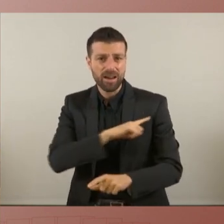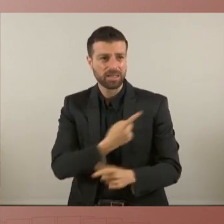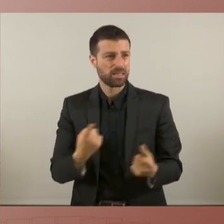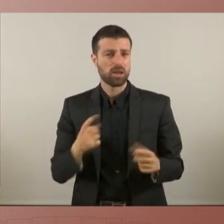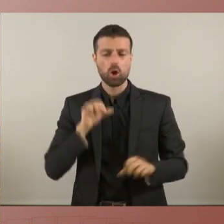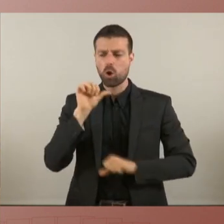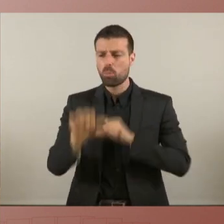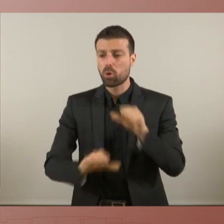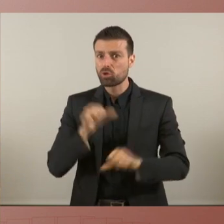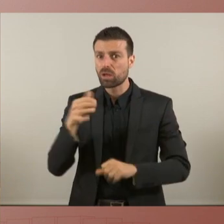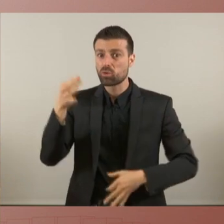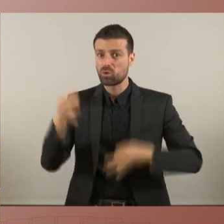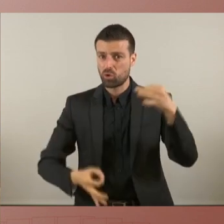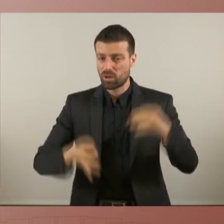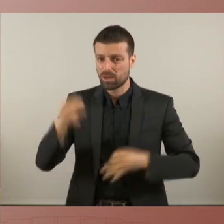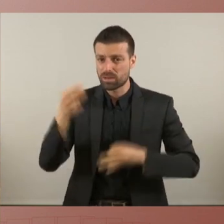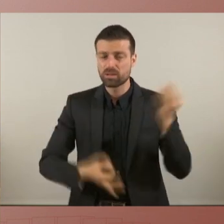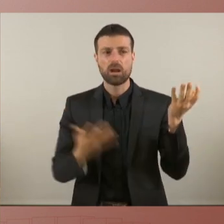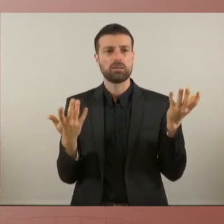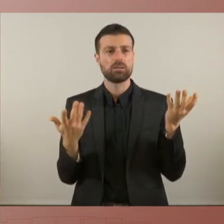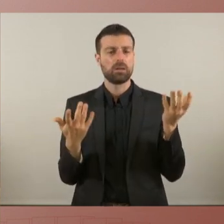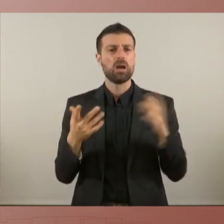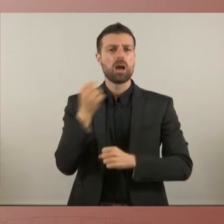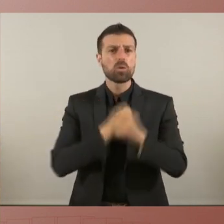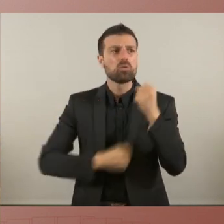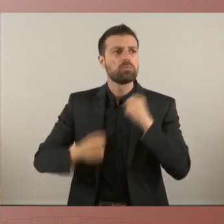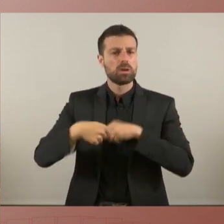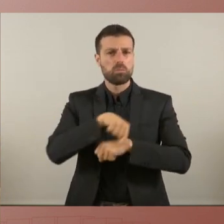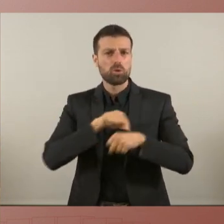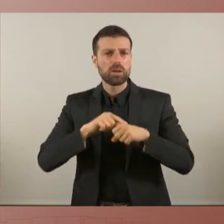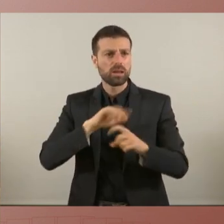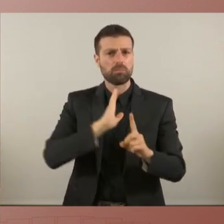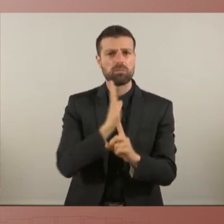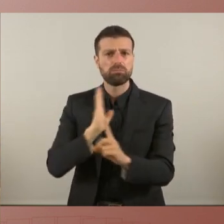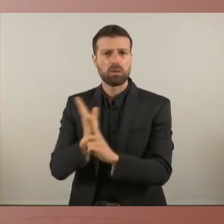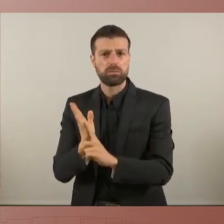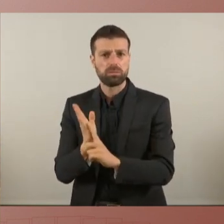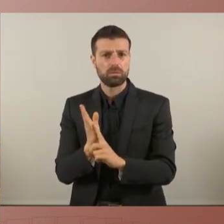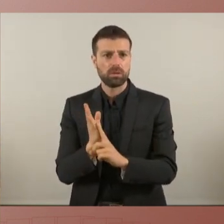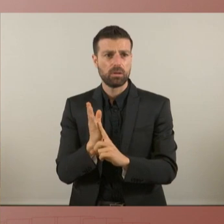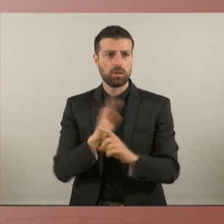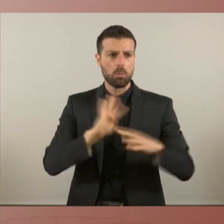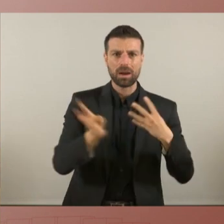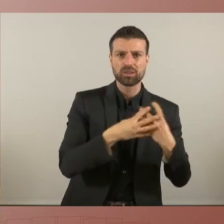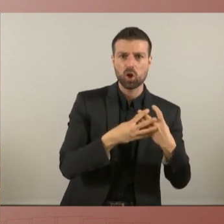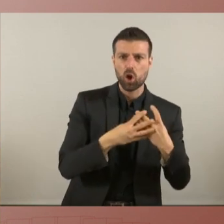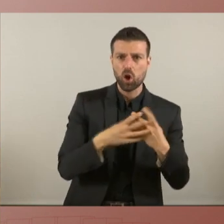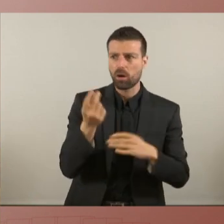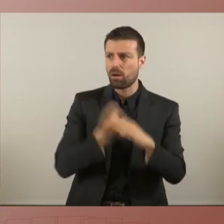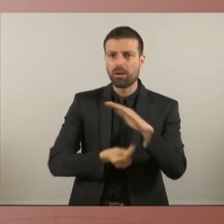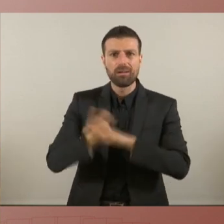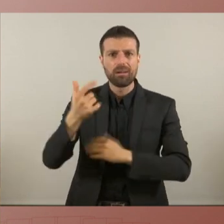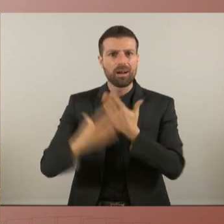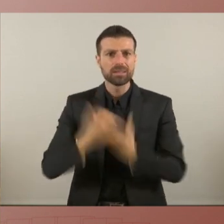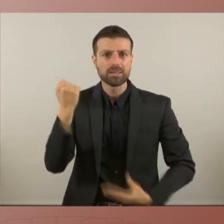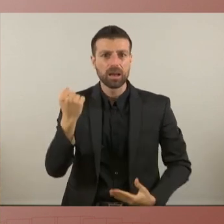judicials amb repressió econòmica i política prejó exili aquesta està la resposta de l